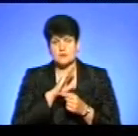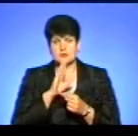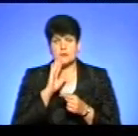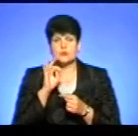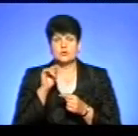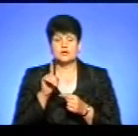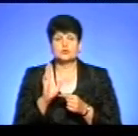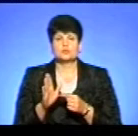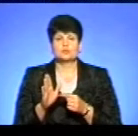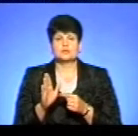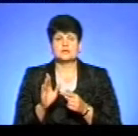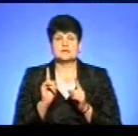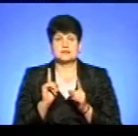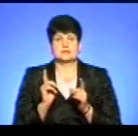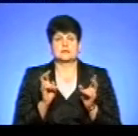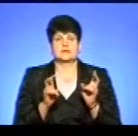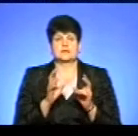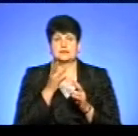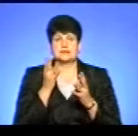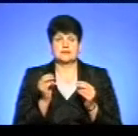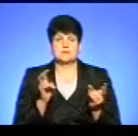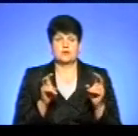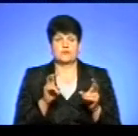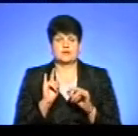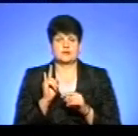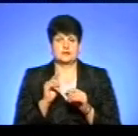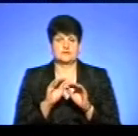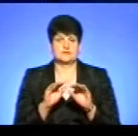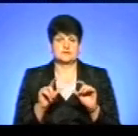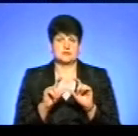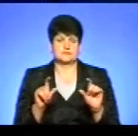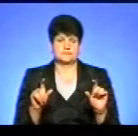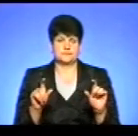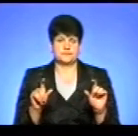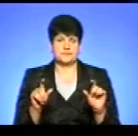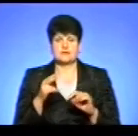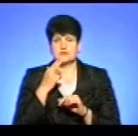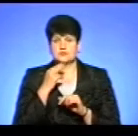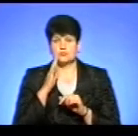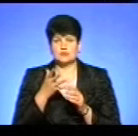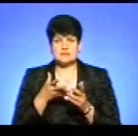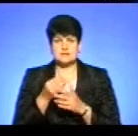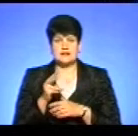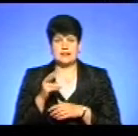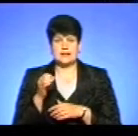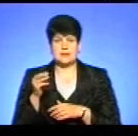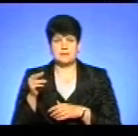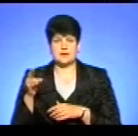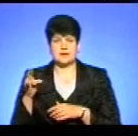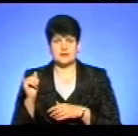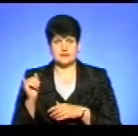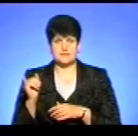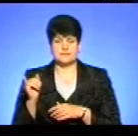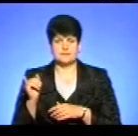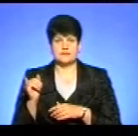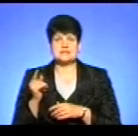це буде виключно за дні перебування дитини у закладі дошкільної освіти. Тобто за червень вже буде сплачено в липні? За червень буде сплачено